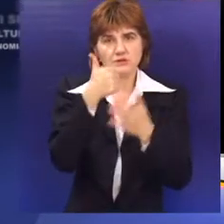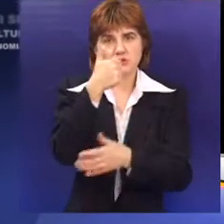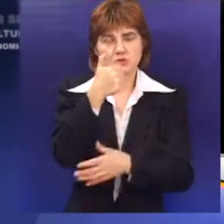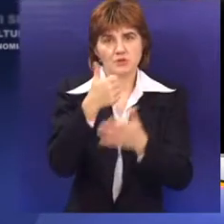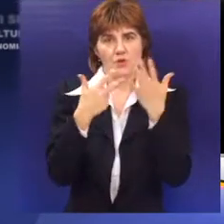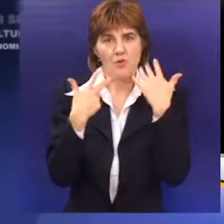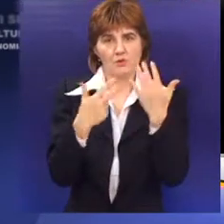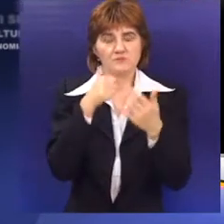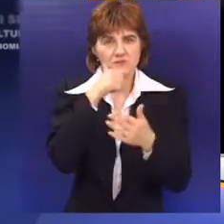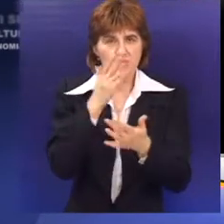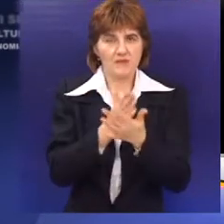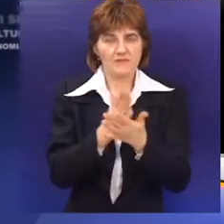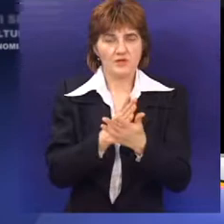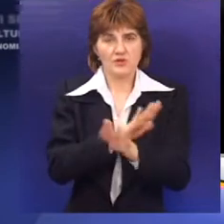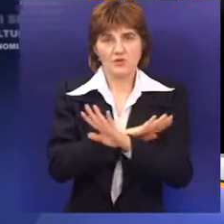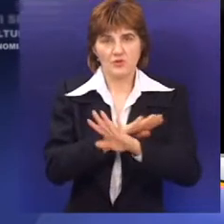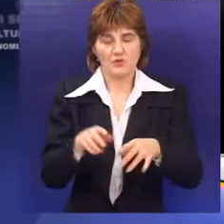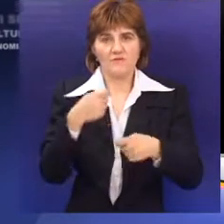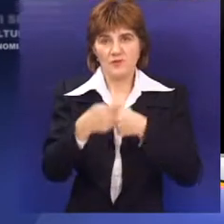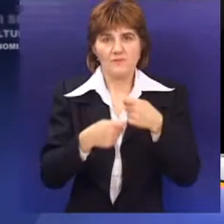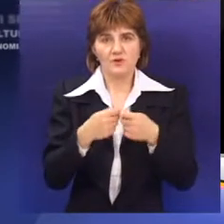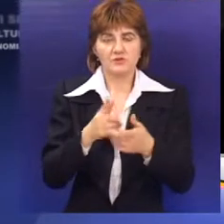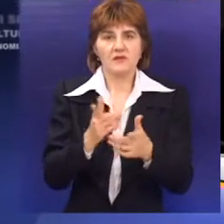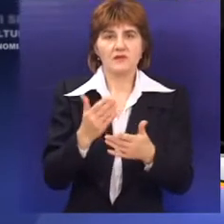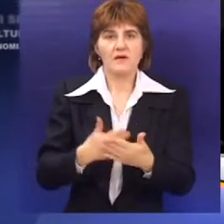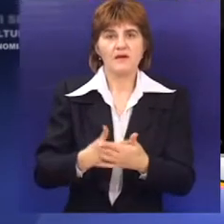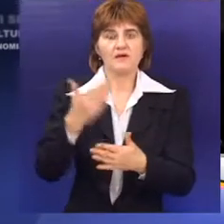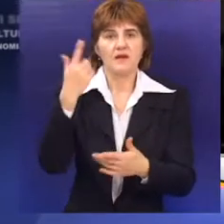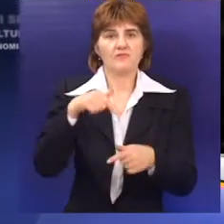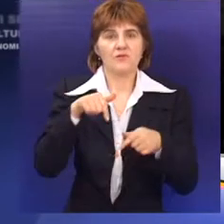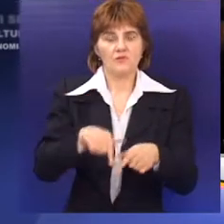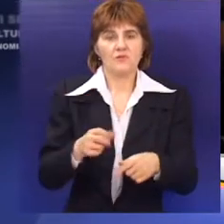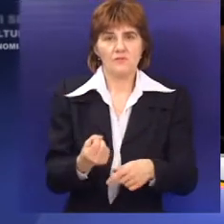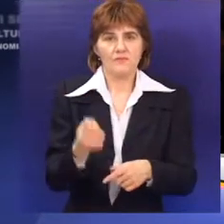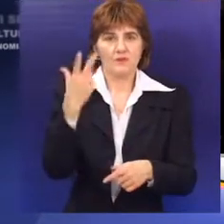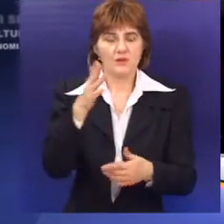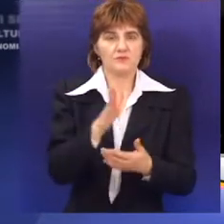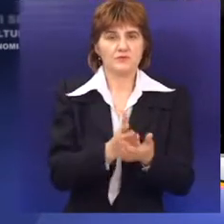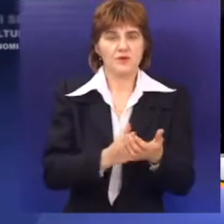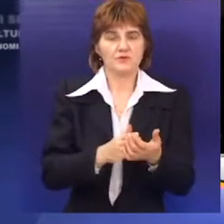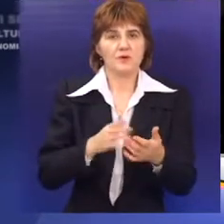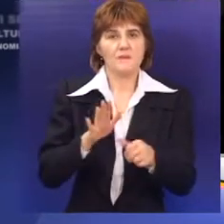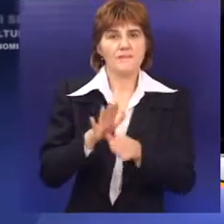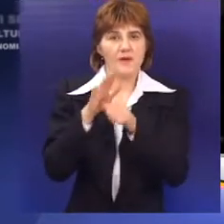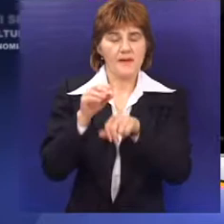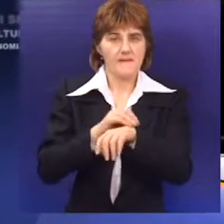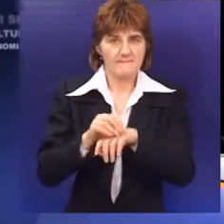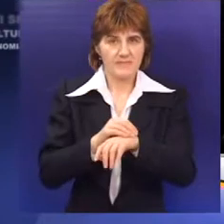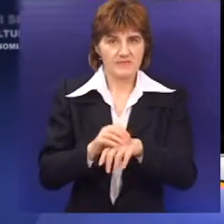imaju građanski bazen u kome će se u maju mesecu moći sportisti i sportivski nje